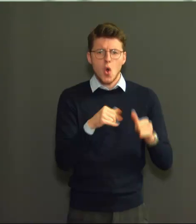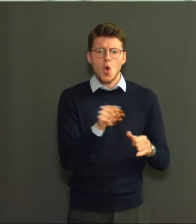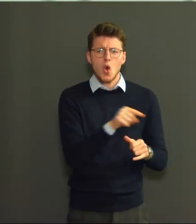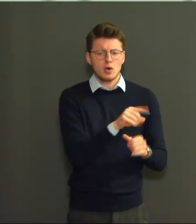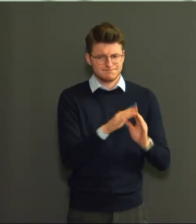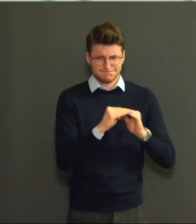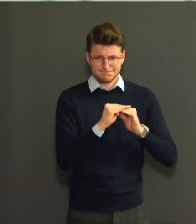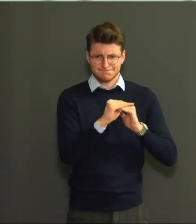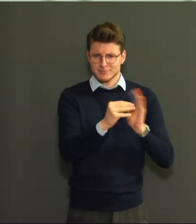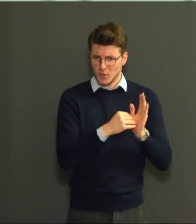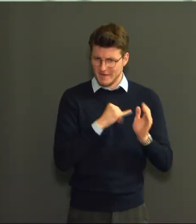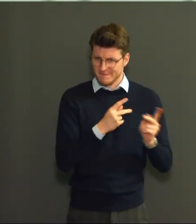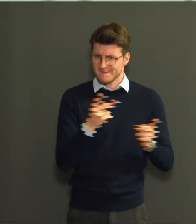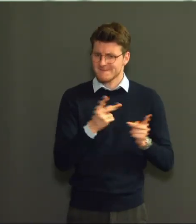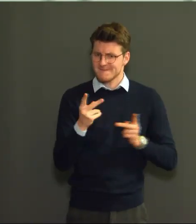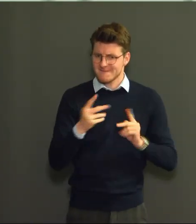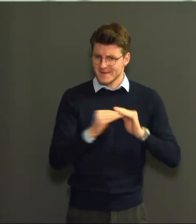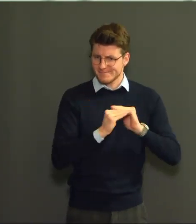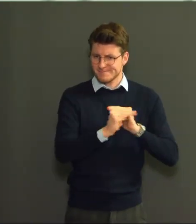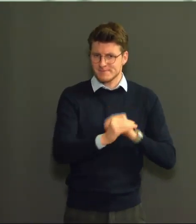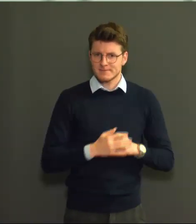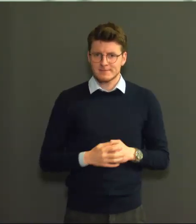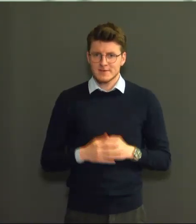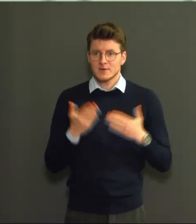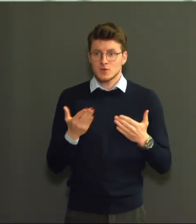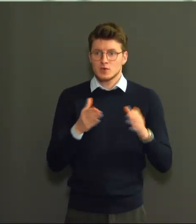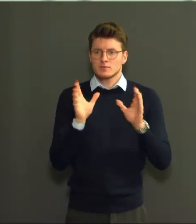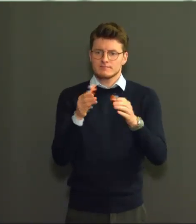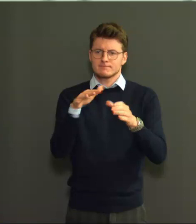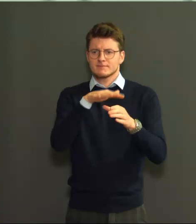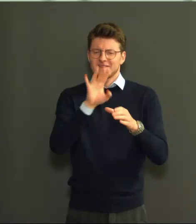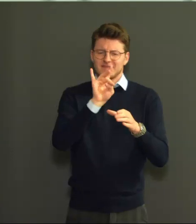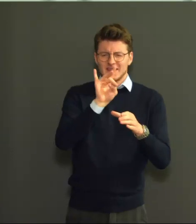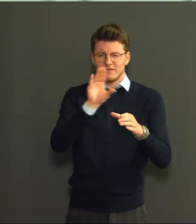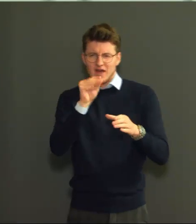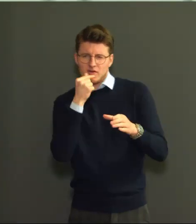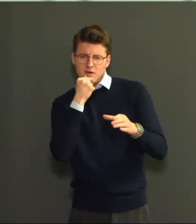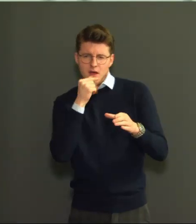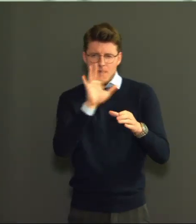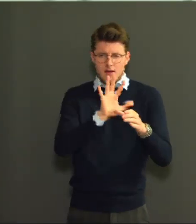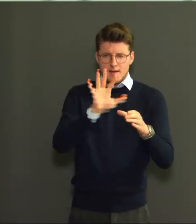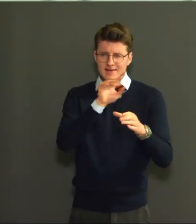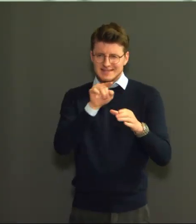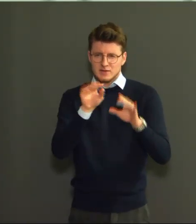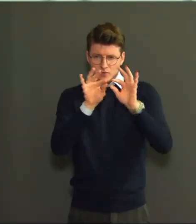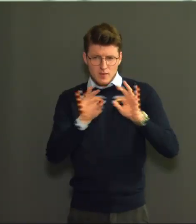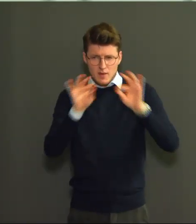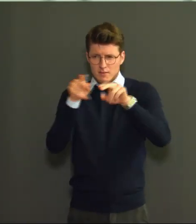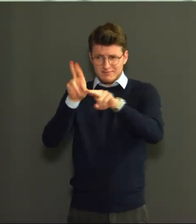Momenteel vertegenwoordigen de veertigers en de vijftigers 43% van alle opnames.